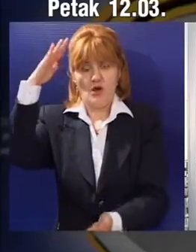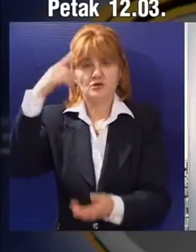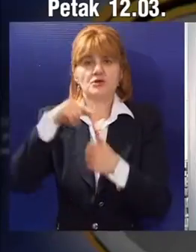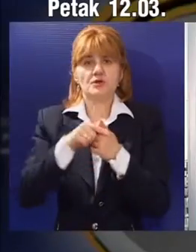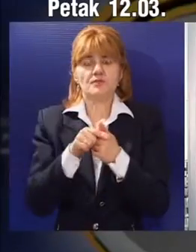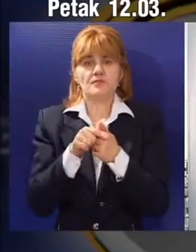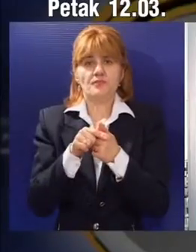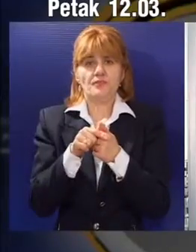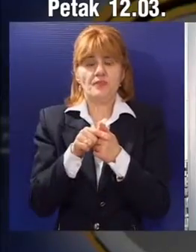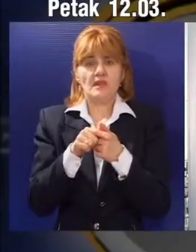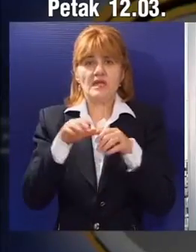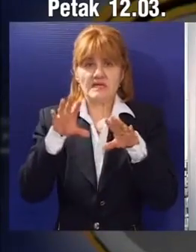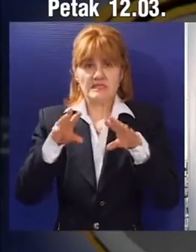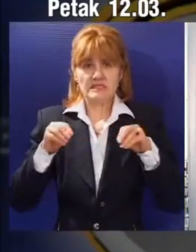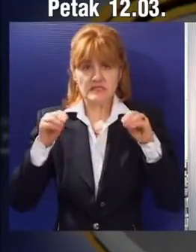predstoji